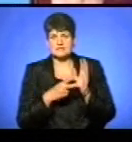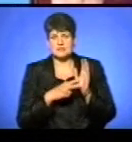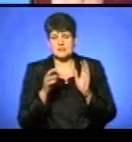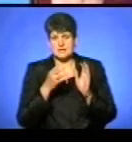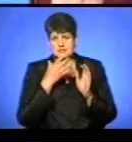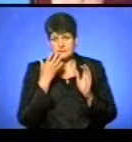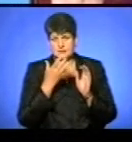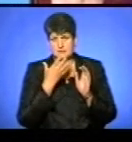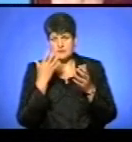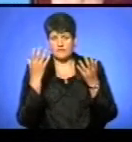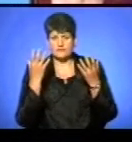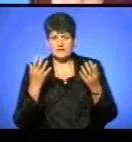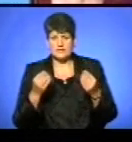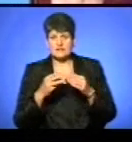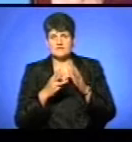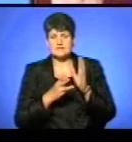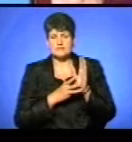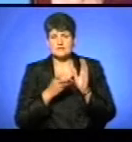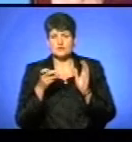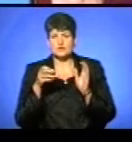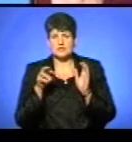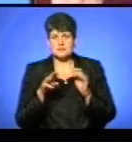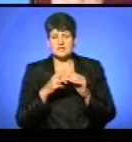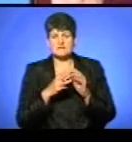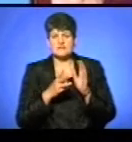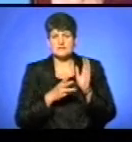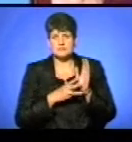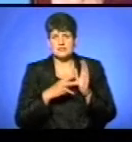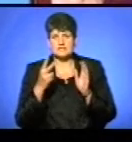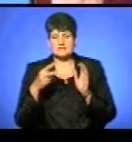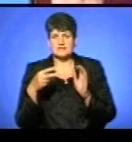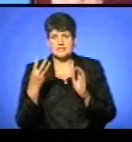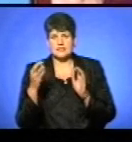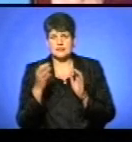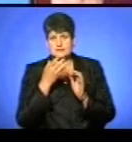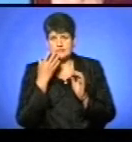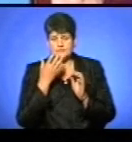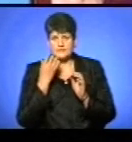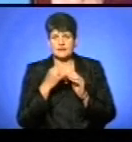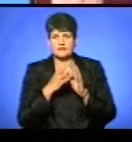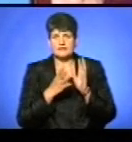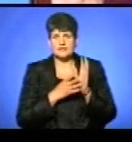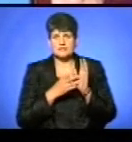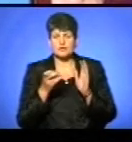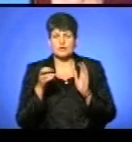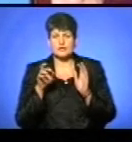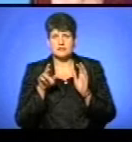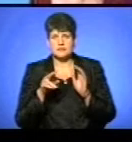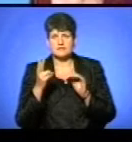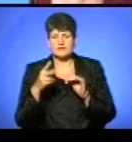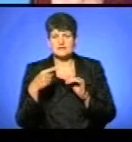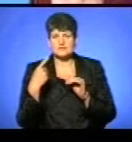тепла. В день 18 липня – 18-23 тепла. 19 липня – 21